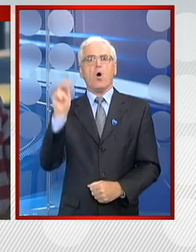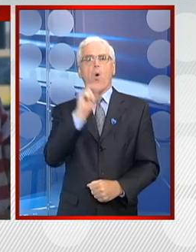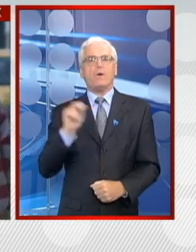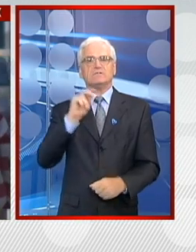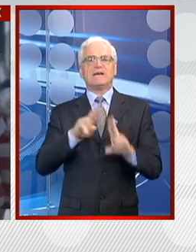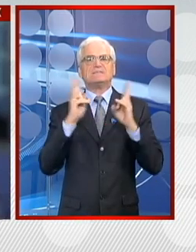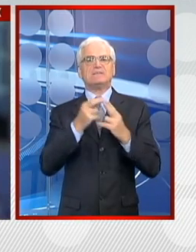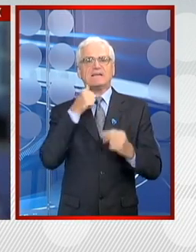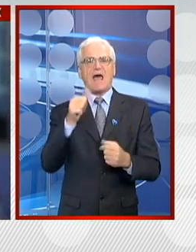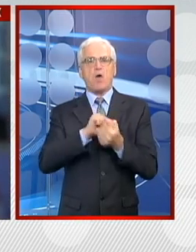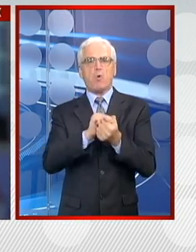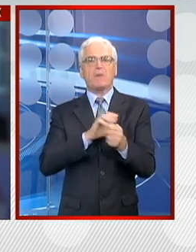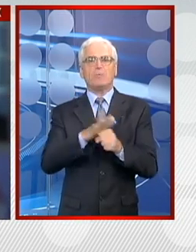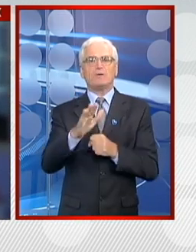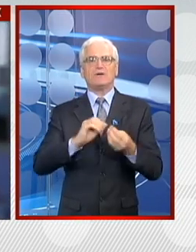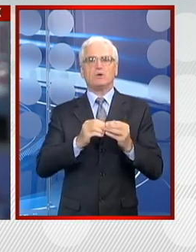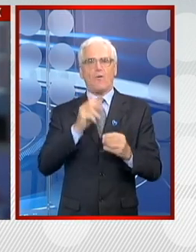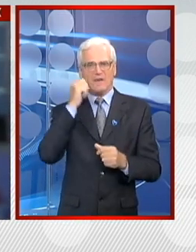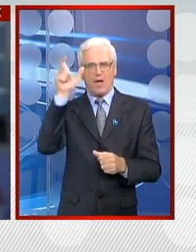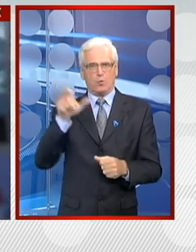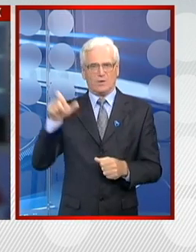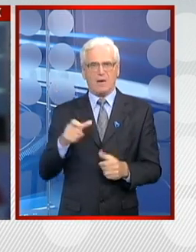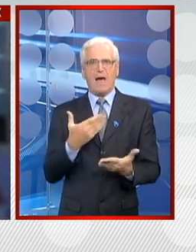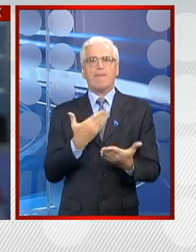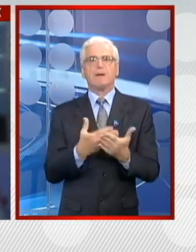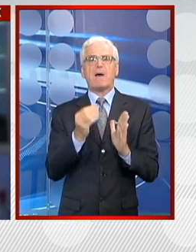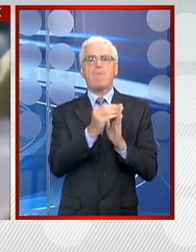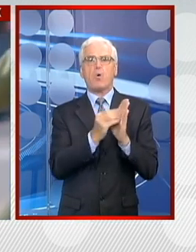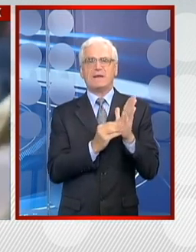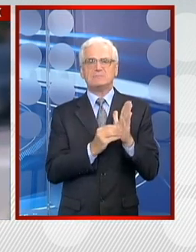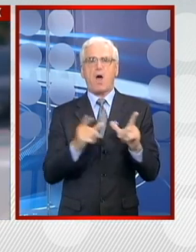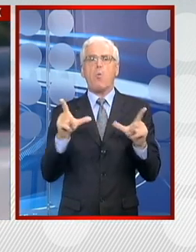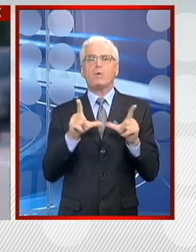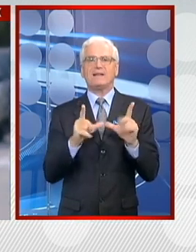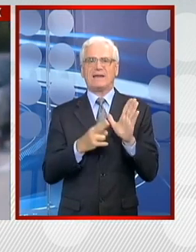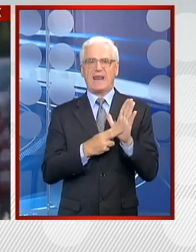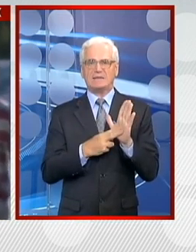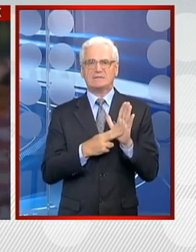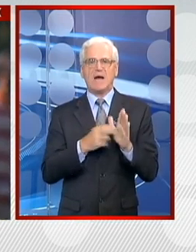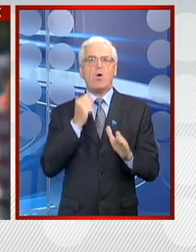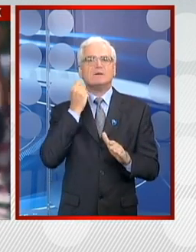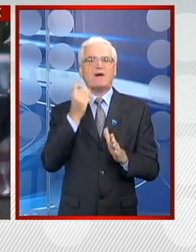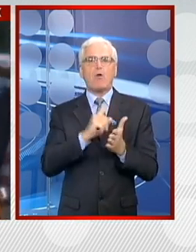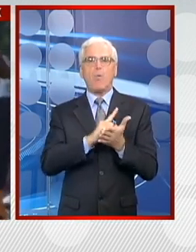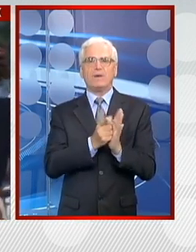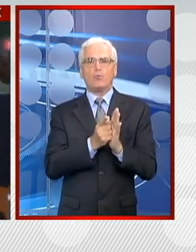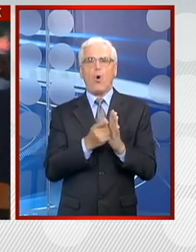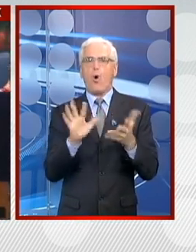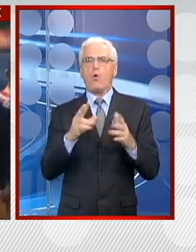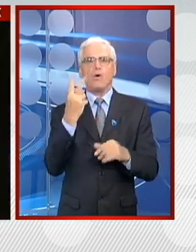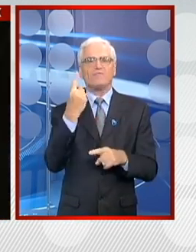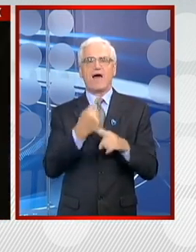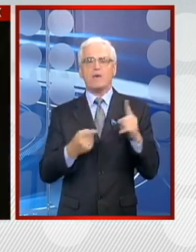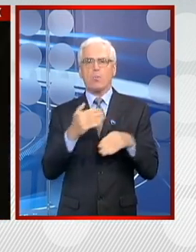Obeležava se Svetski dan borbe protiv trgovine ljudima prema podacima Ujedinjih nacija. U svakom